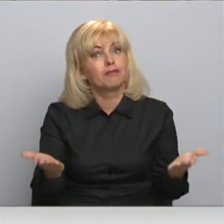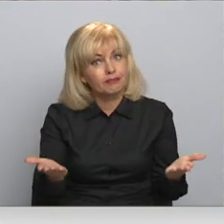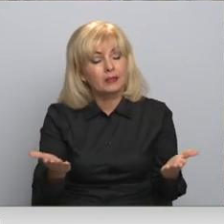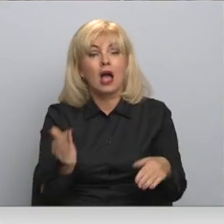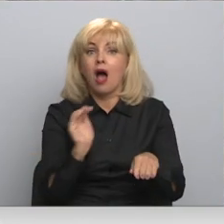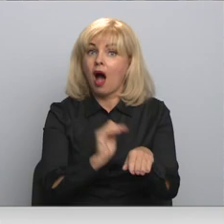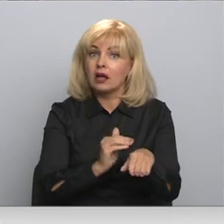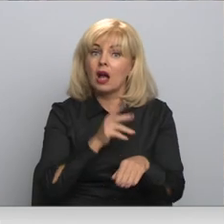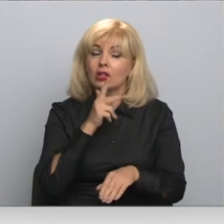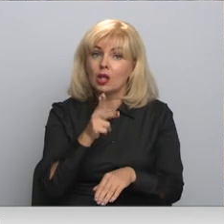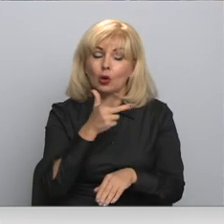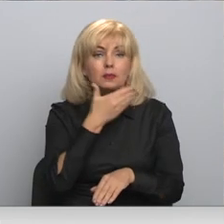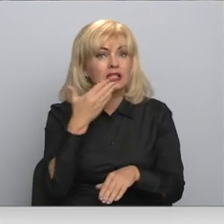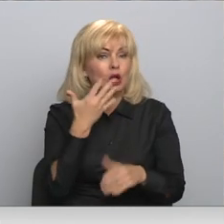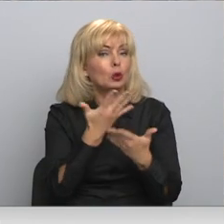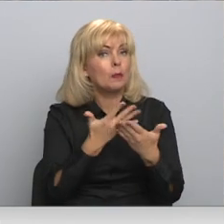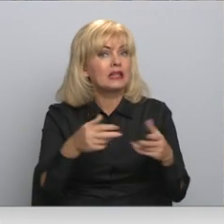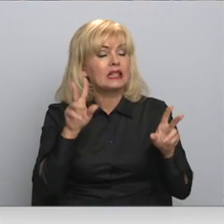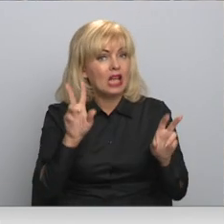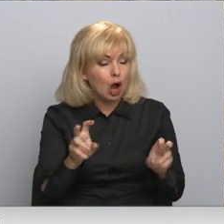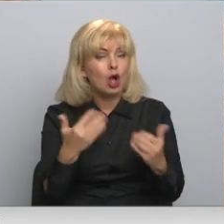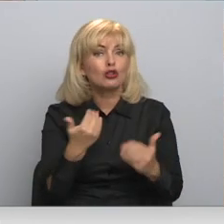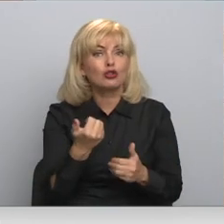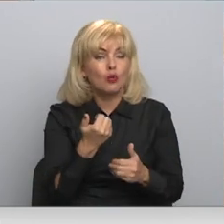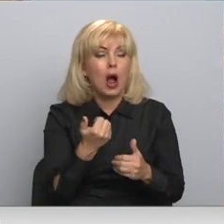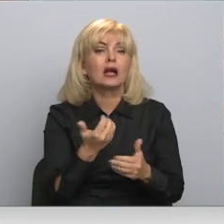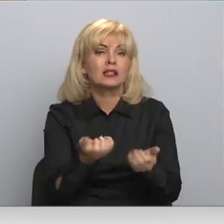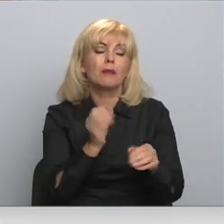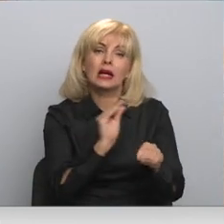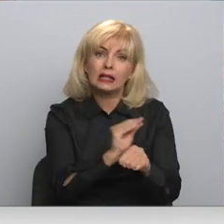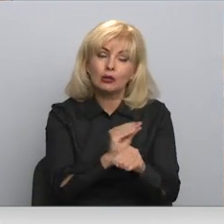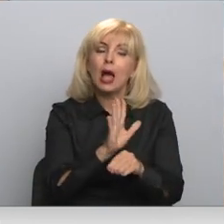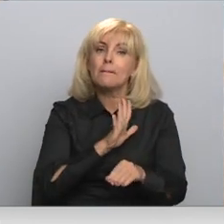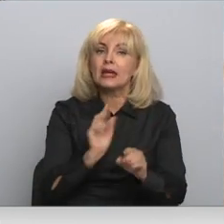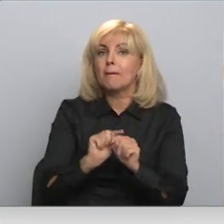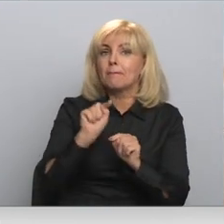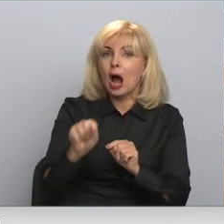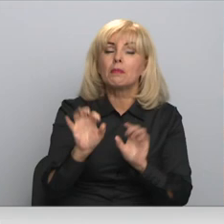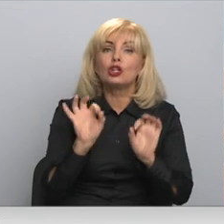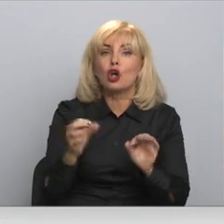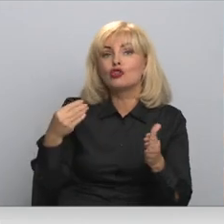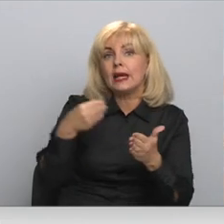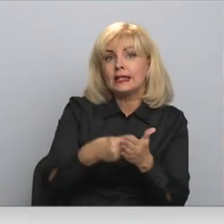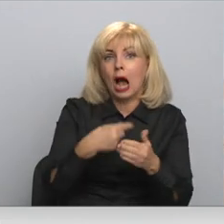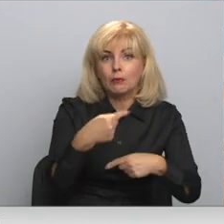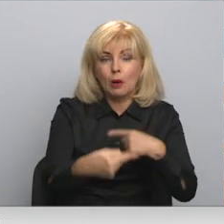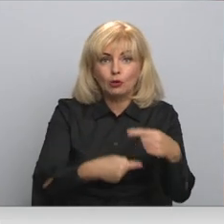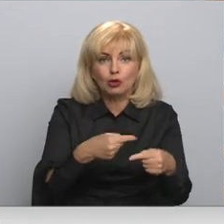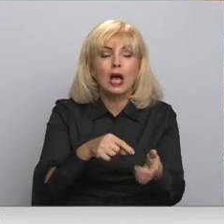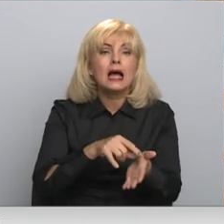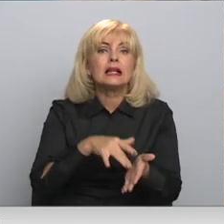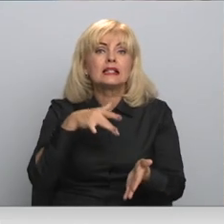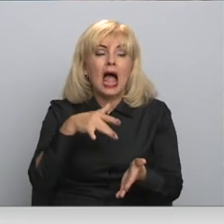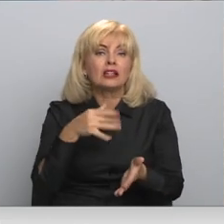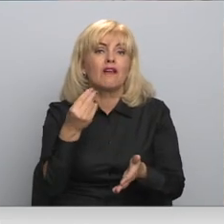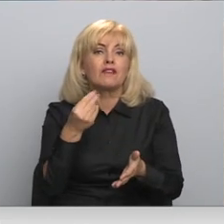Jāatgādina, Daugavpils siltumtīkli šogad jau saņēma kritiku par pārkāpumiem iepirkumu procedūrā. Centrālai Finanšu un līguma